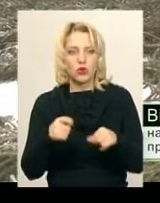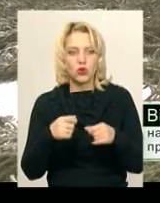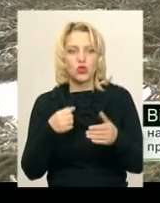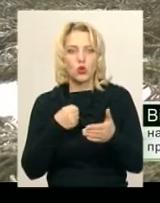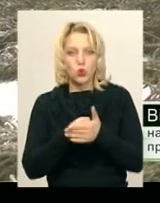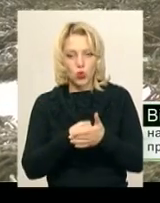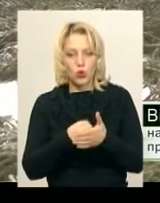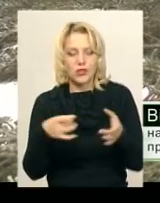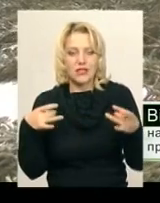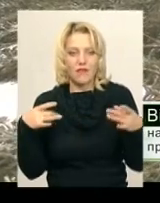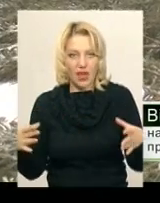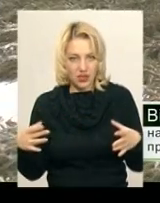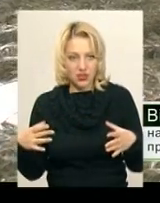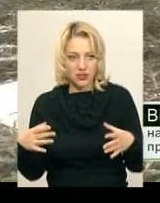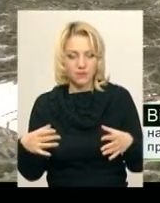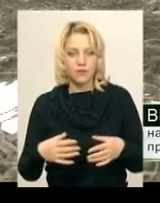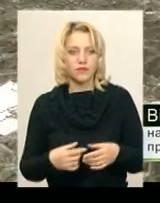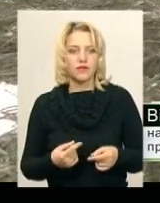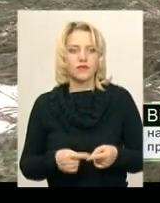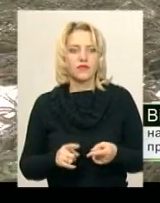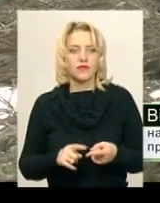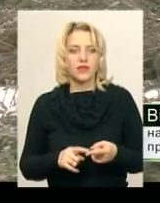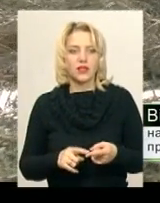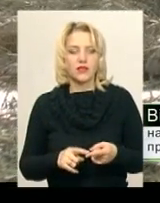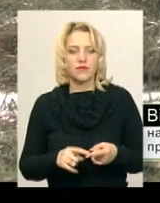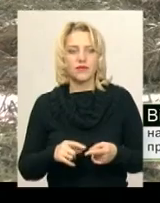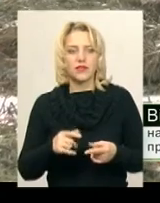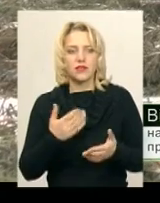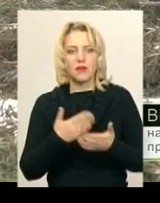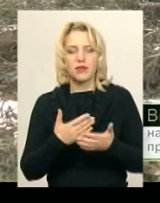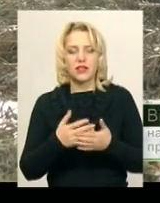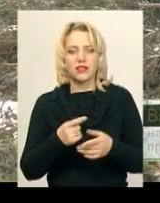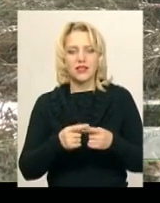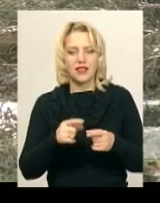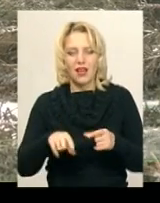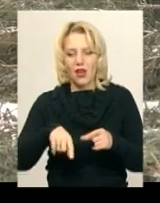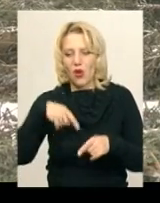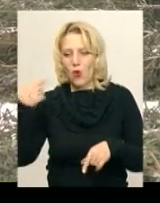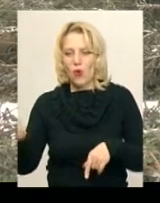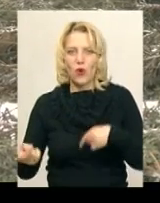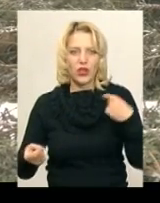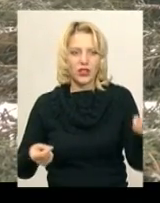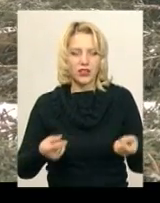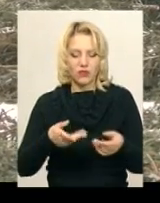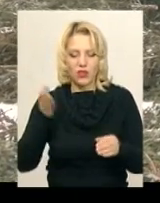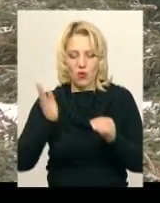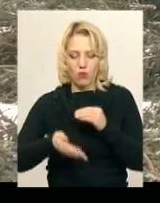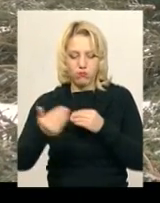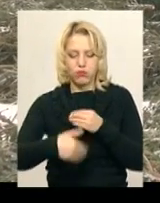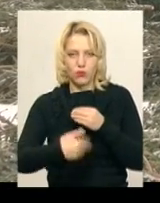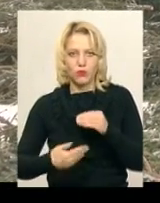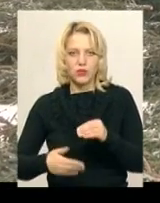ну так як ми маємо, що як ми лісове і мисливське господарство, то, наприклад, ці гілки тонкі, вони обрубуються і дають для